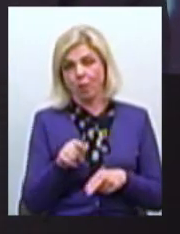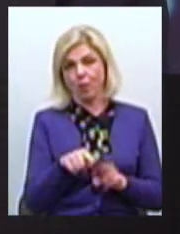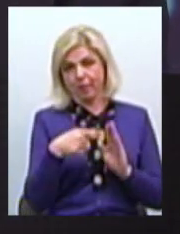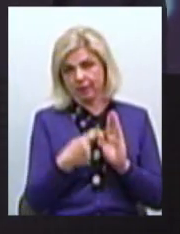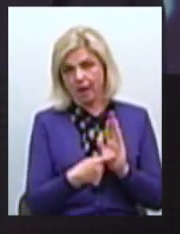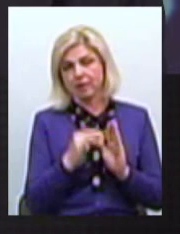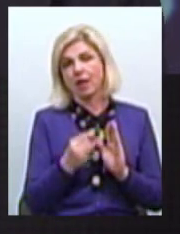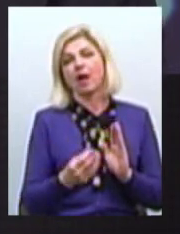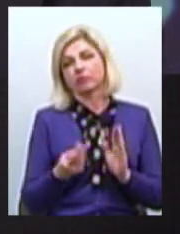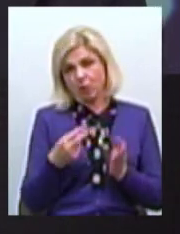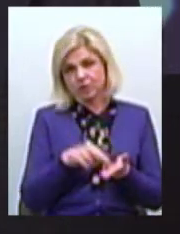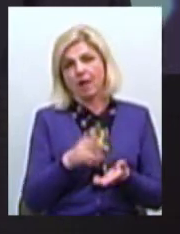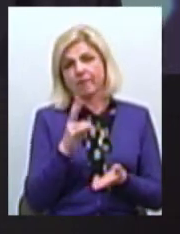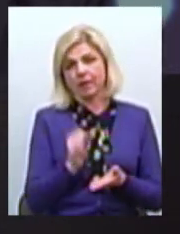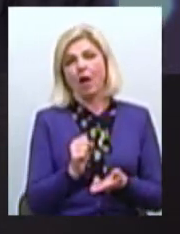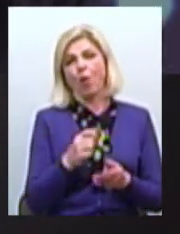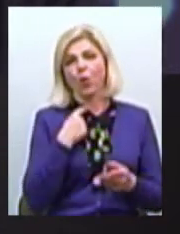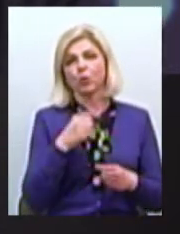поставити його на голосування